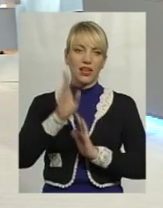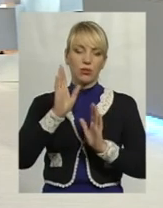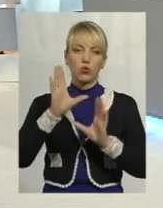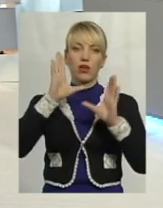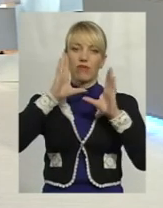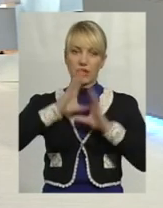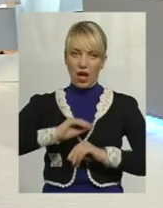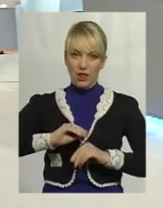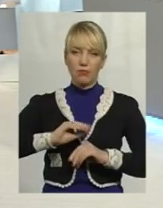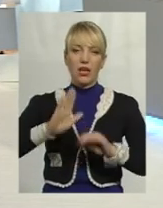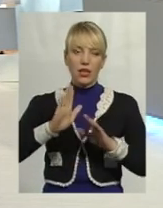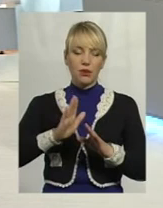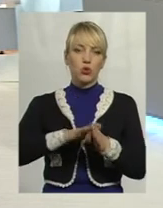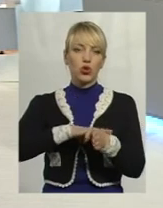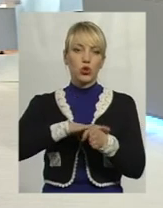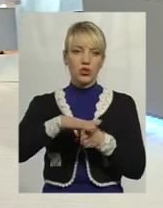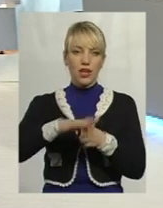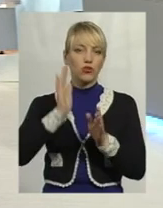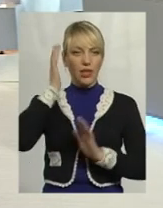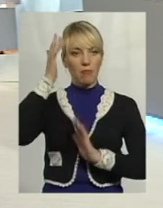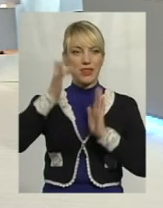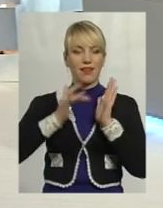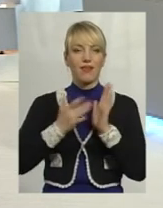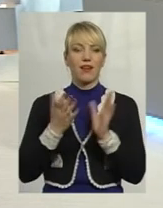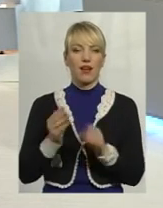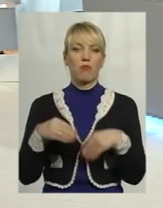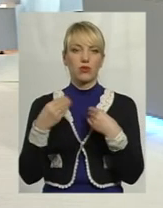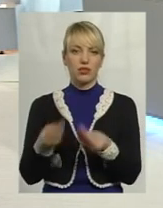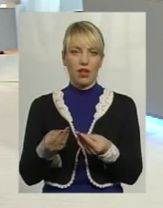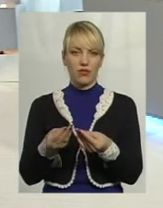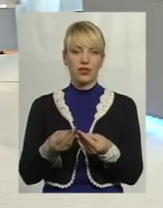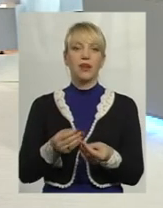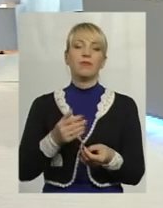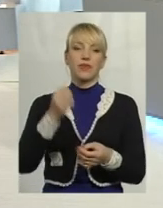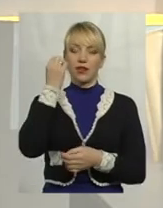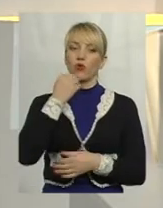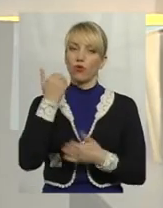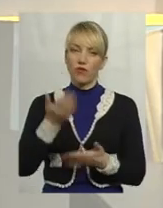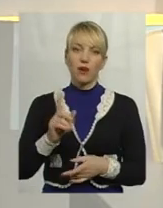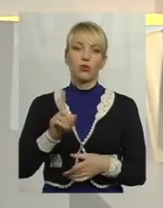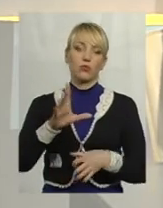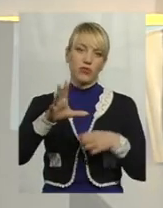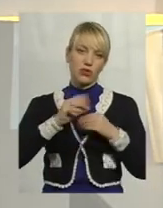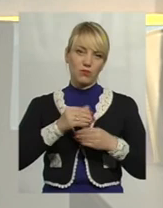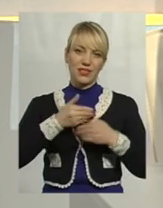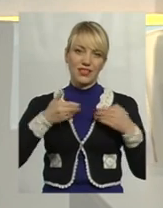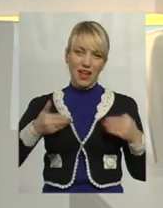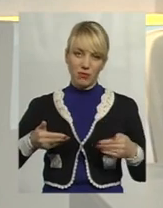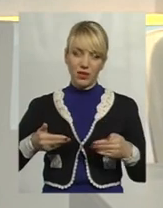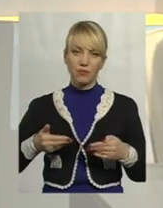мета, яка поставлена, буде обов'язково досягнута. Дякую вам, дякую всім, хто був з нами.